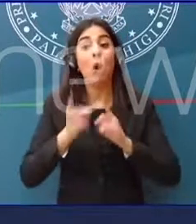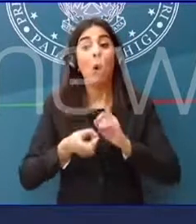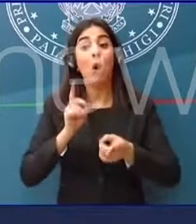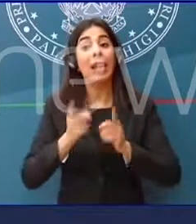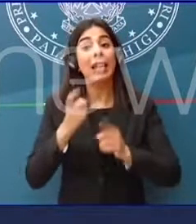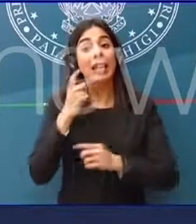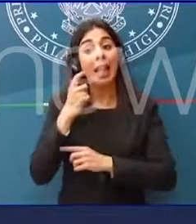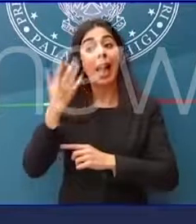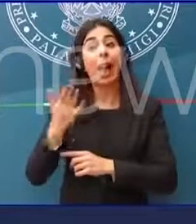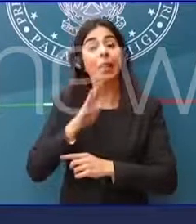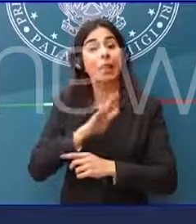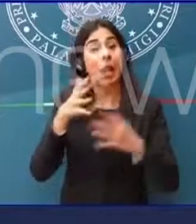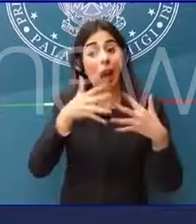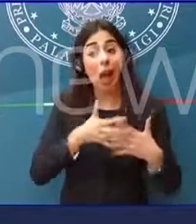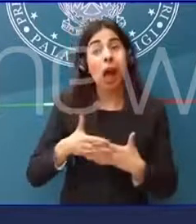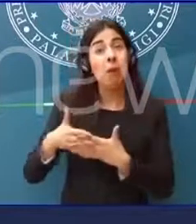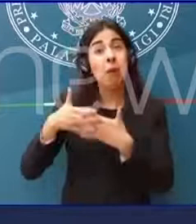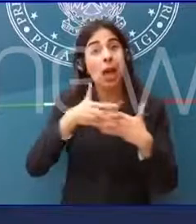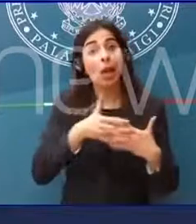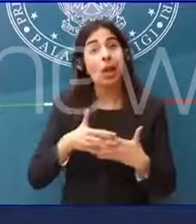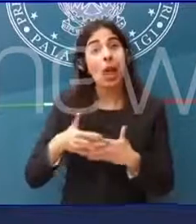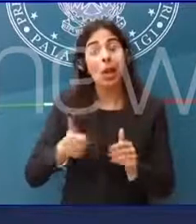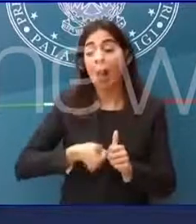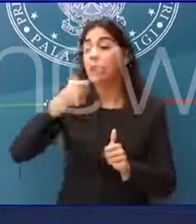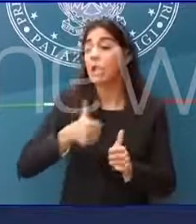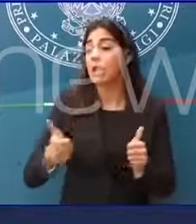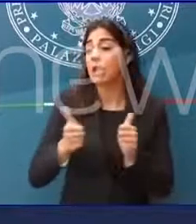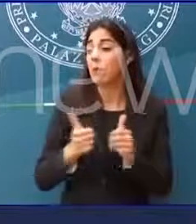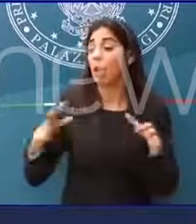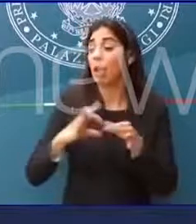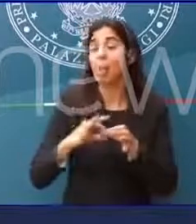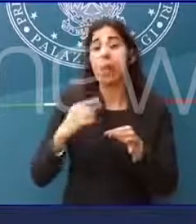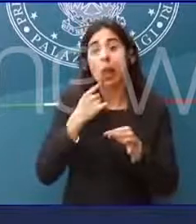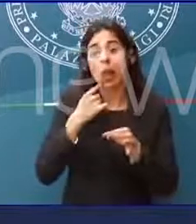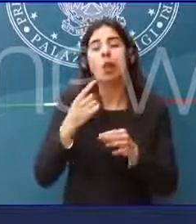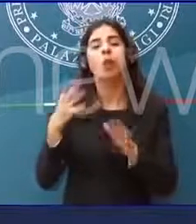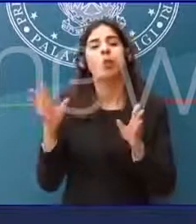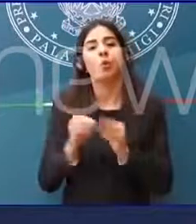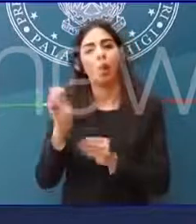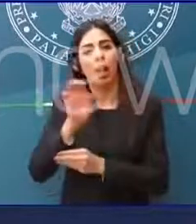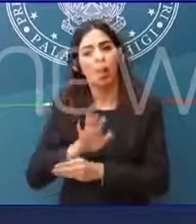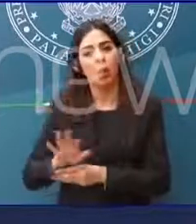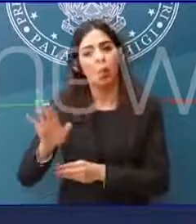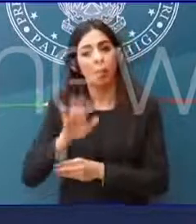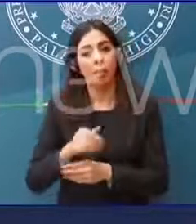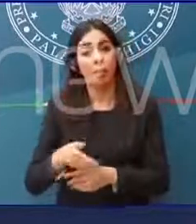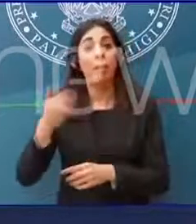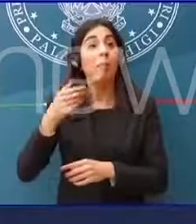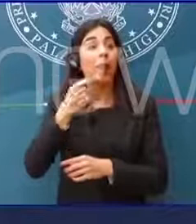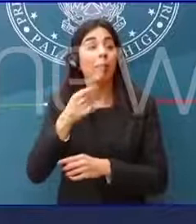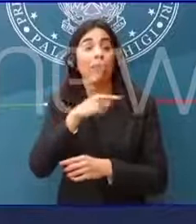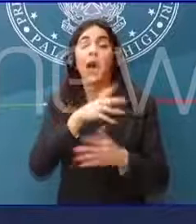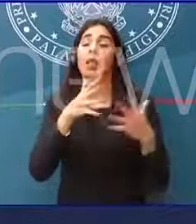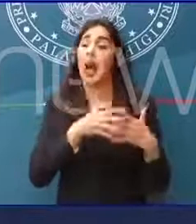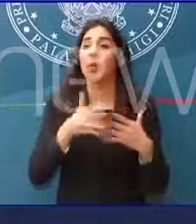estera americana è l'Unione Europea. Un tempo si diceva che gli Stati Uniti guardano a Est, guardano all'Asia